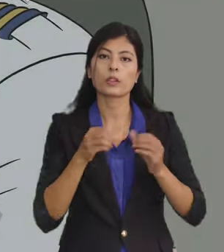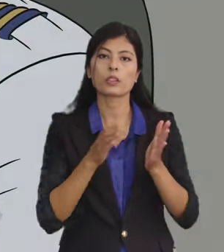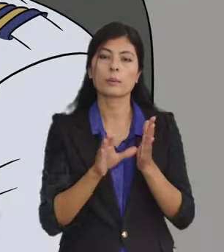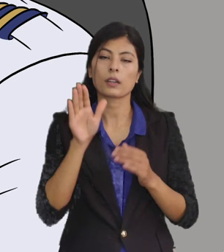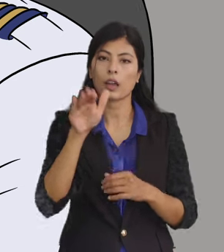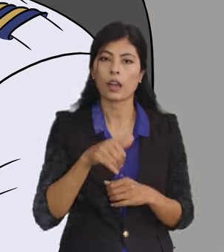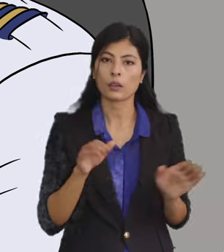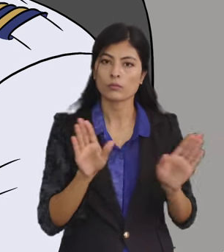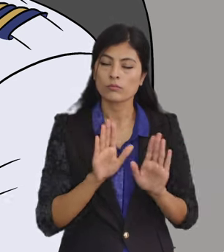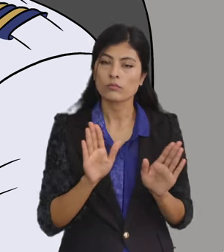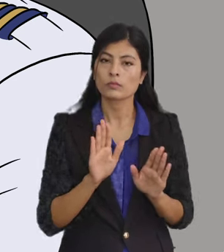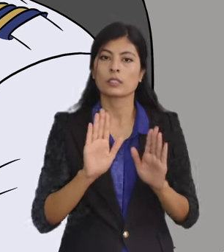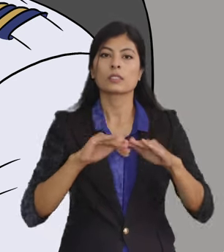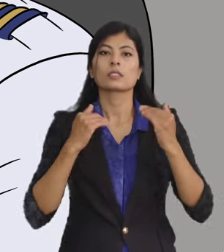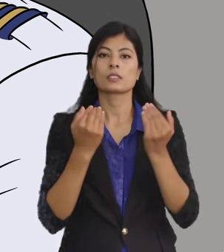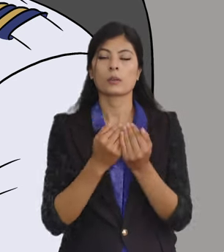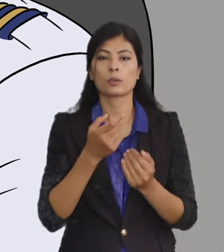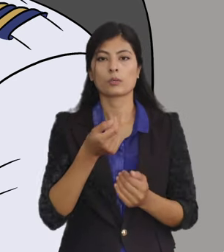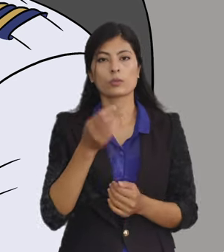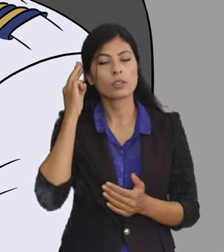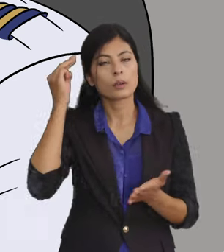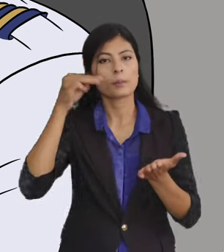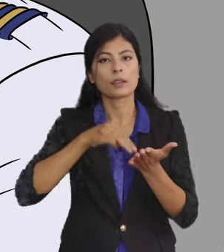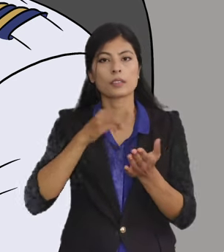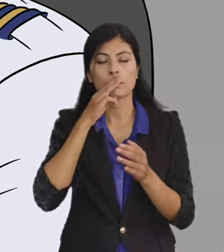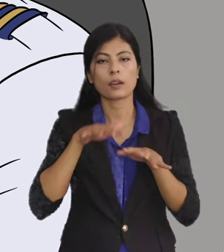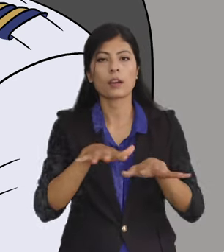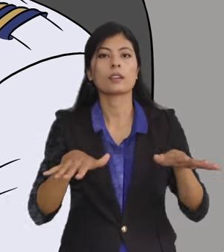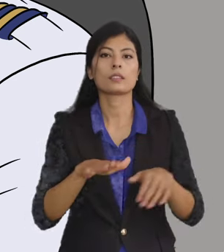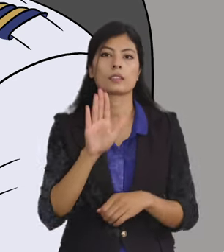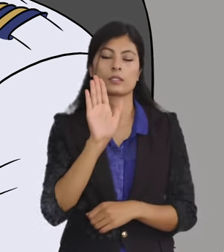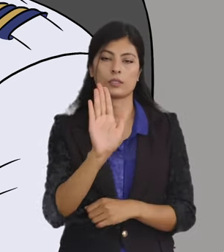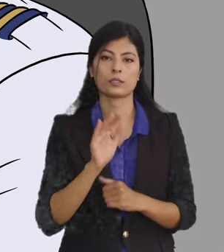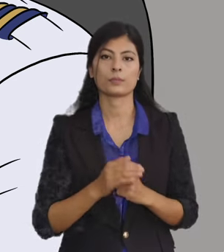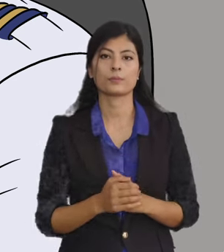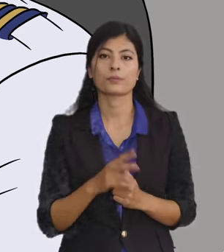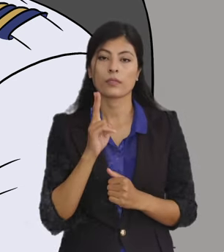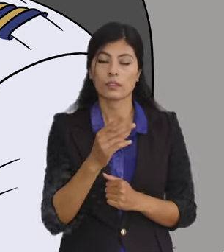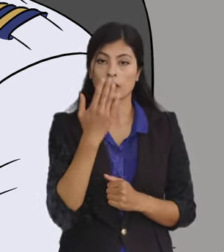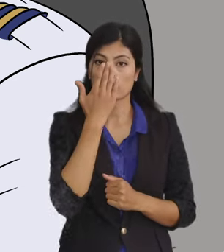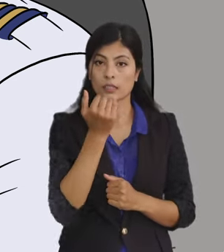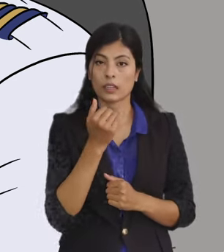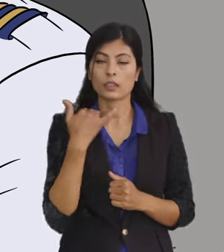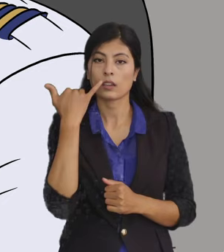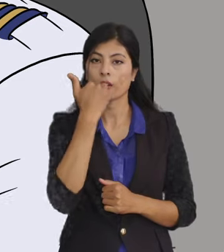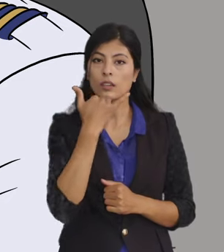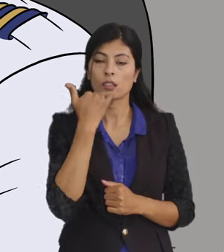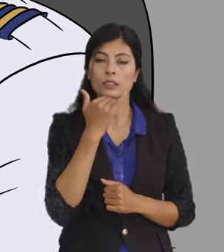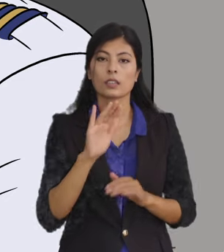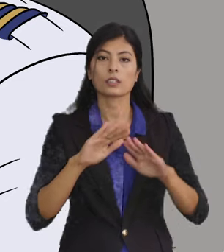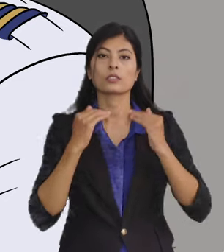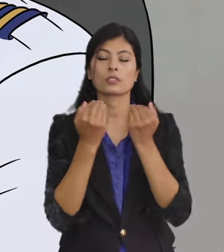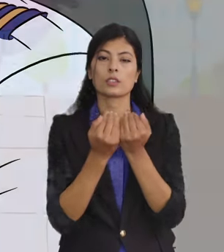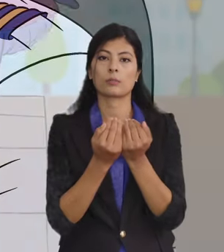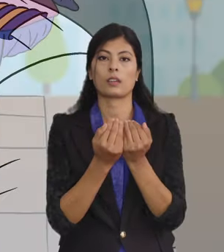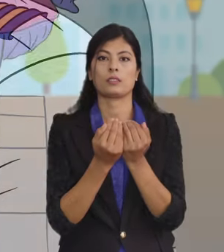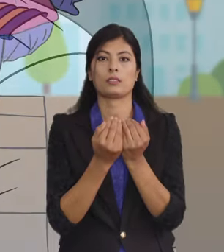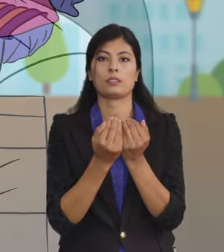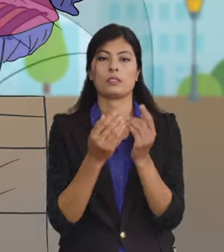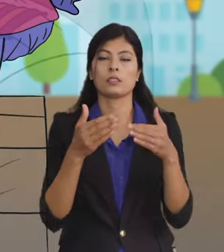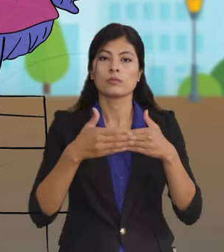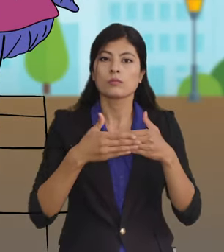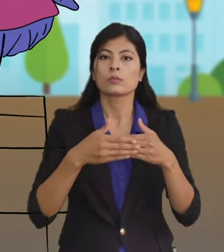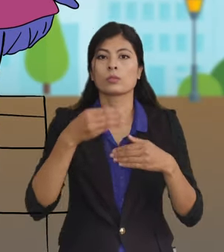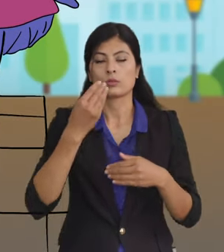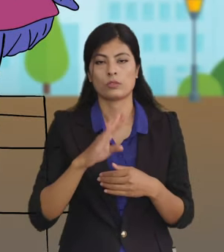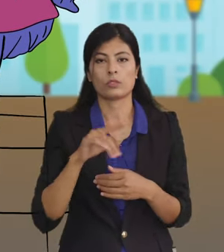बाट आयेको नभाई सामाजिक मुल्यमा नेतामा आधारित छन। तेसेले लंगिक ता समाज सापेक्चे हुँँँछ।